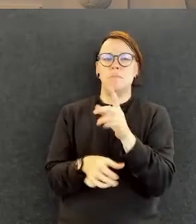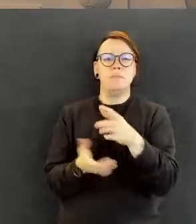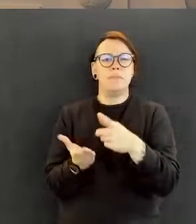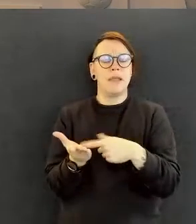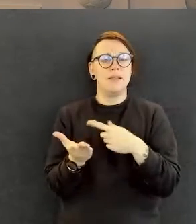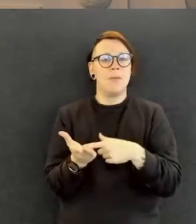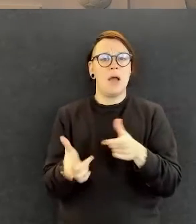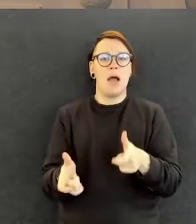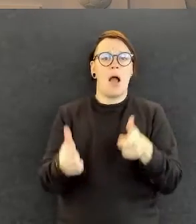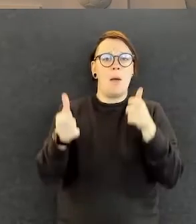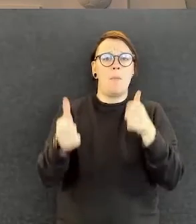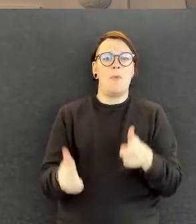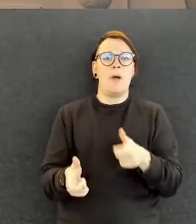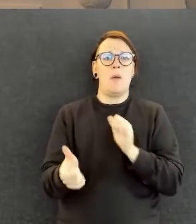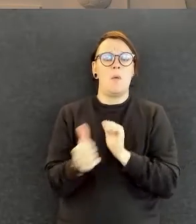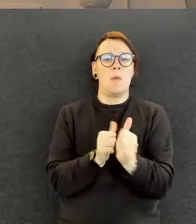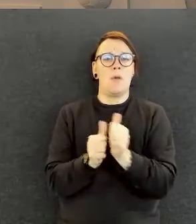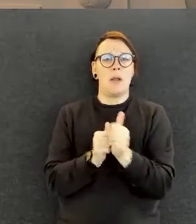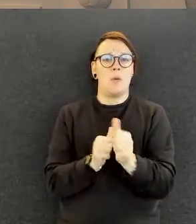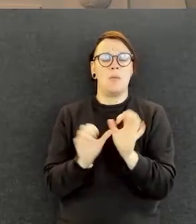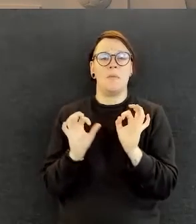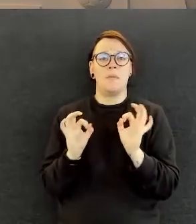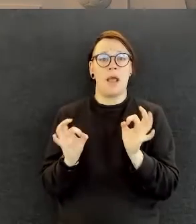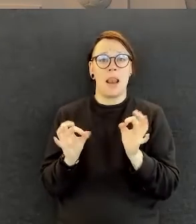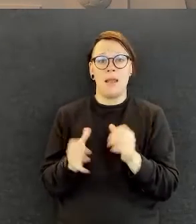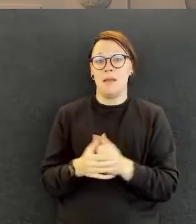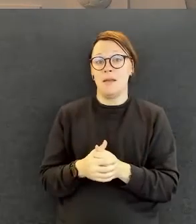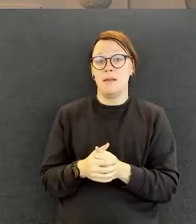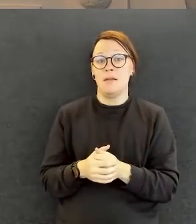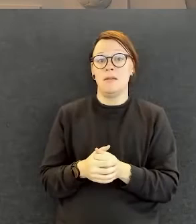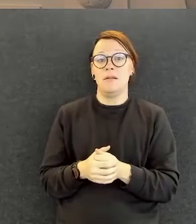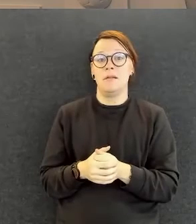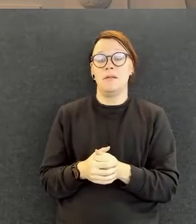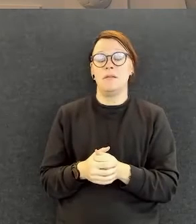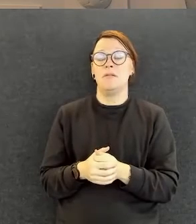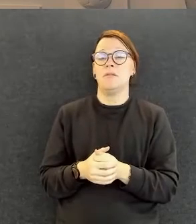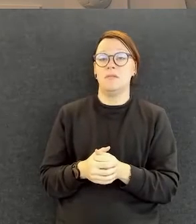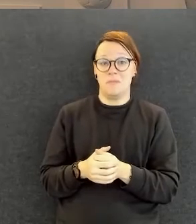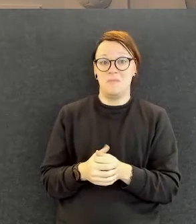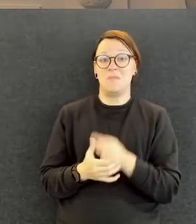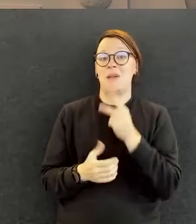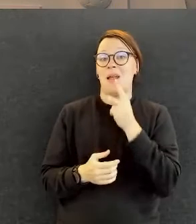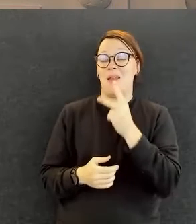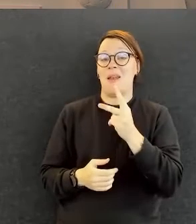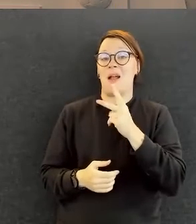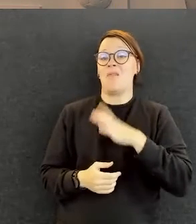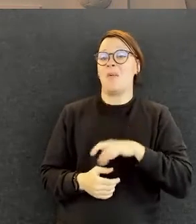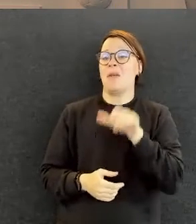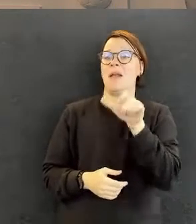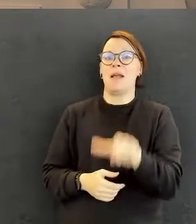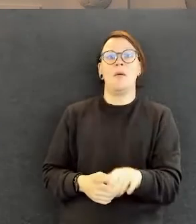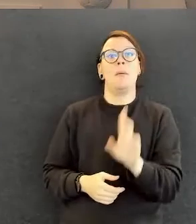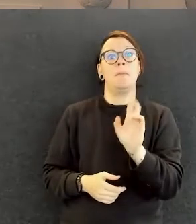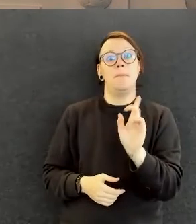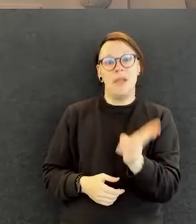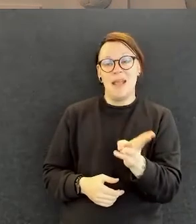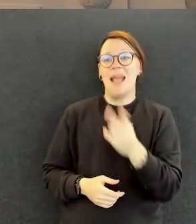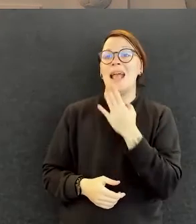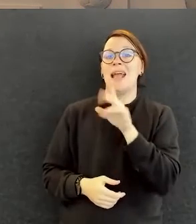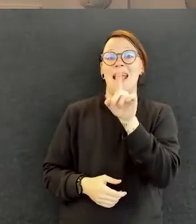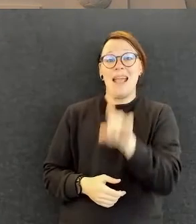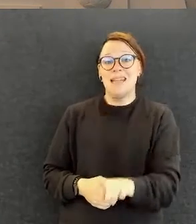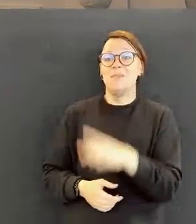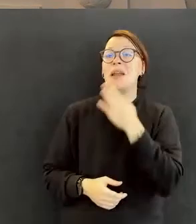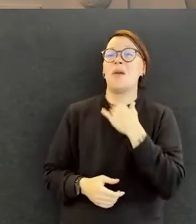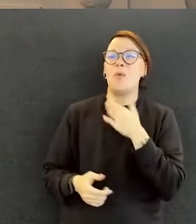Se taisi olla se meidän näkövammainen työntekijä, joka osui ensimmäisenä niihin kiekkoihin. Vaikka ajateltiin, että näinköhän tämä